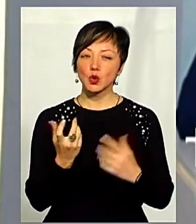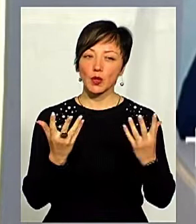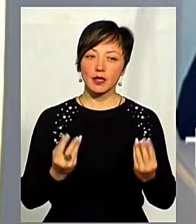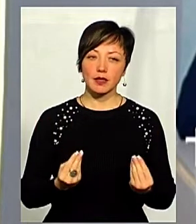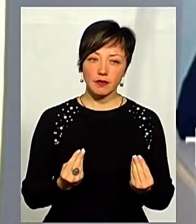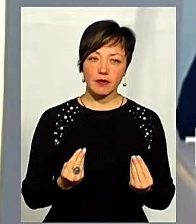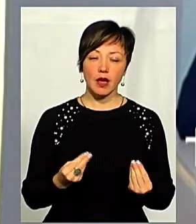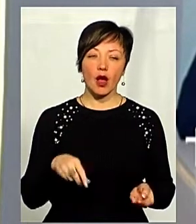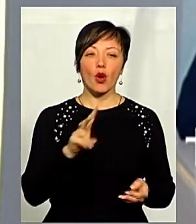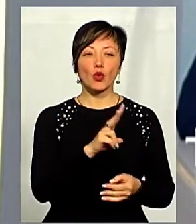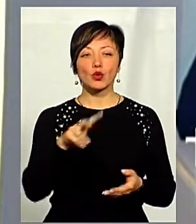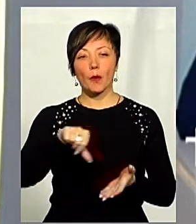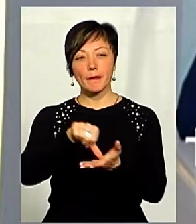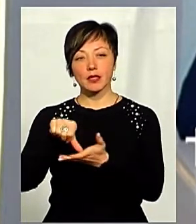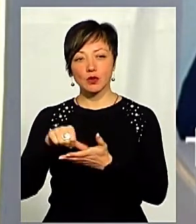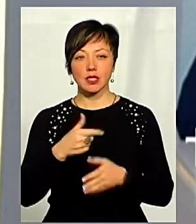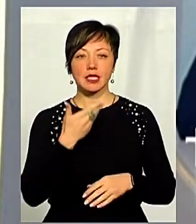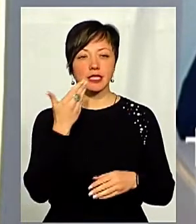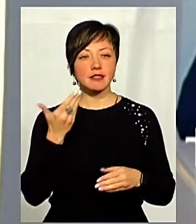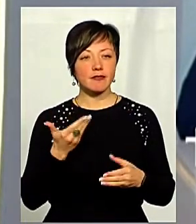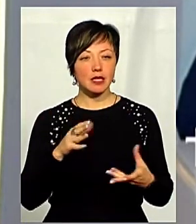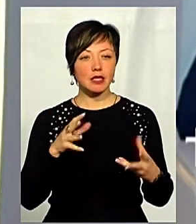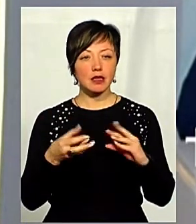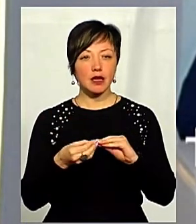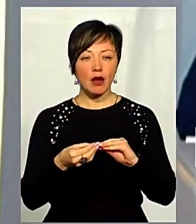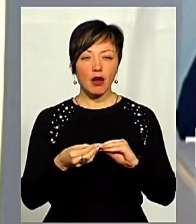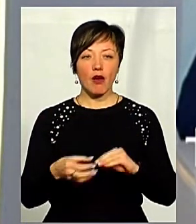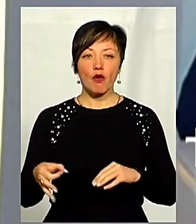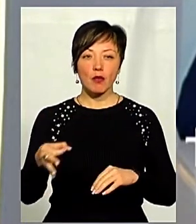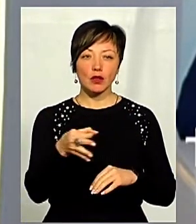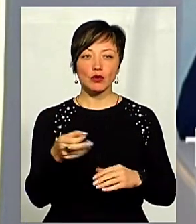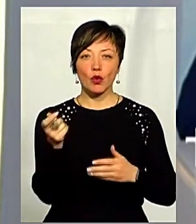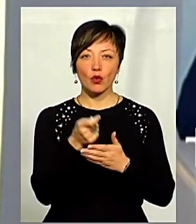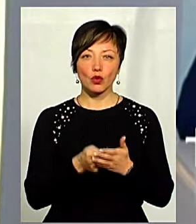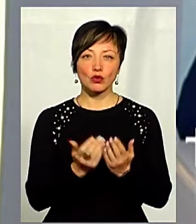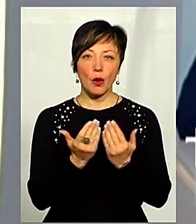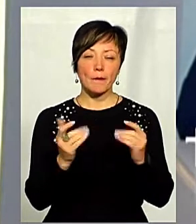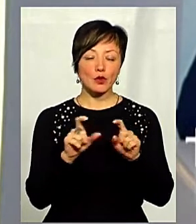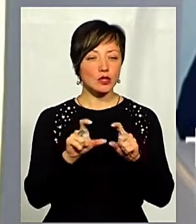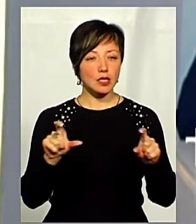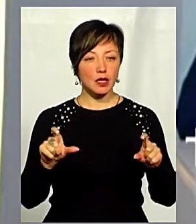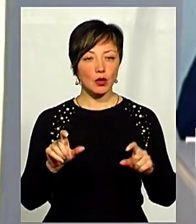Хто був присутній, хто, можливо, чув, цей звіт відбувався в стінах Хмельницького обласного художнього музею.